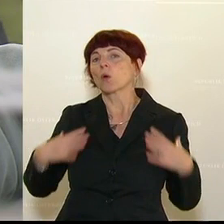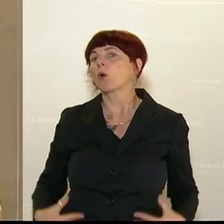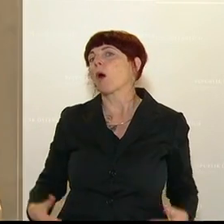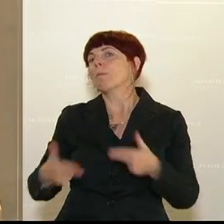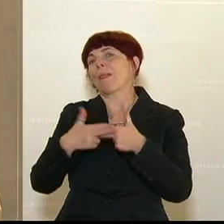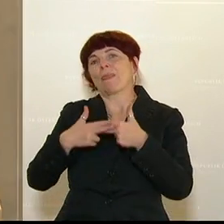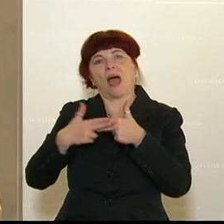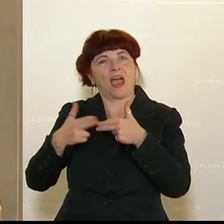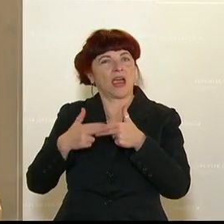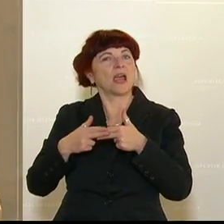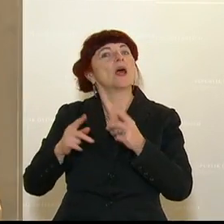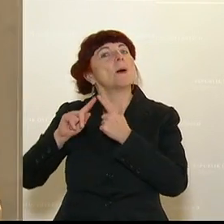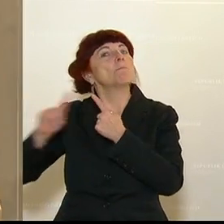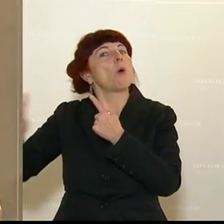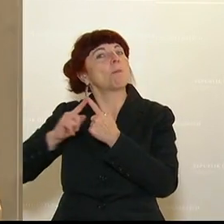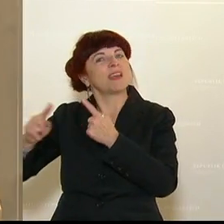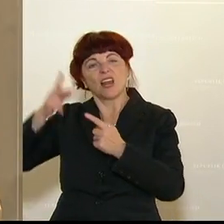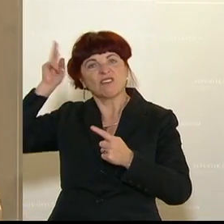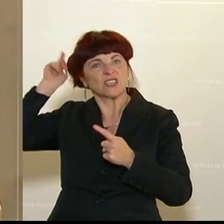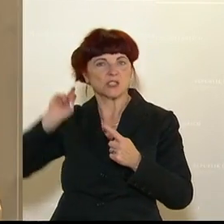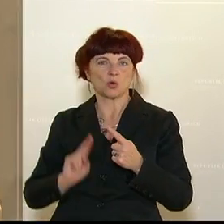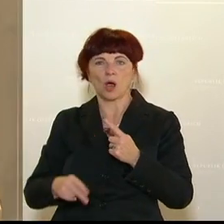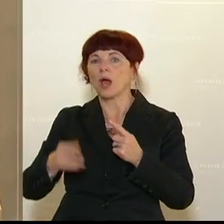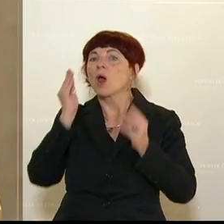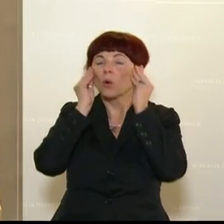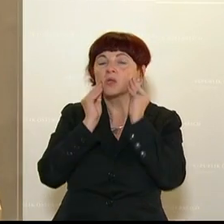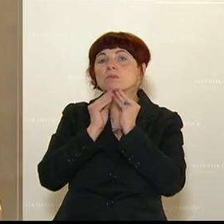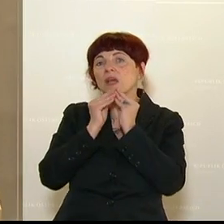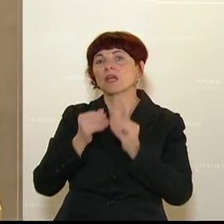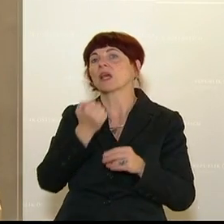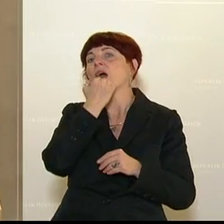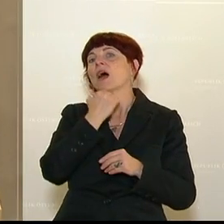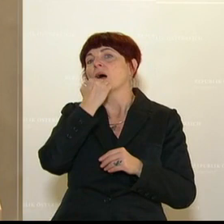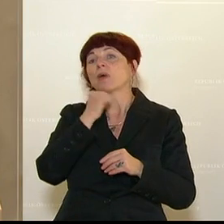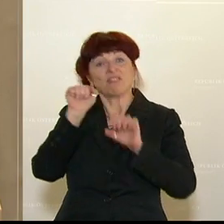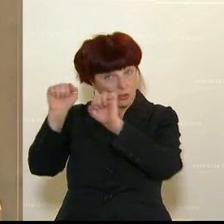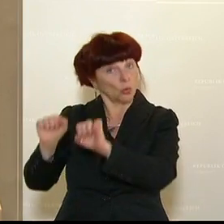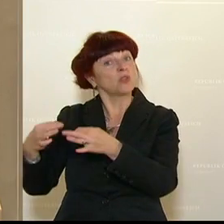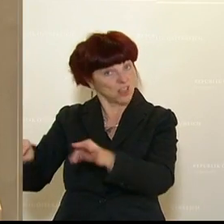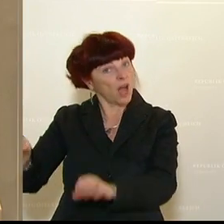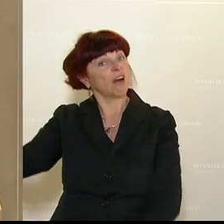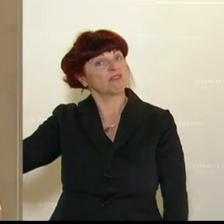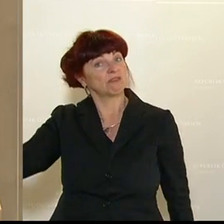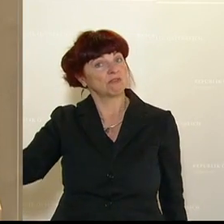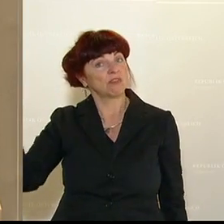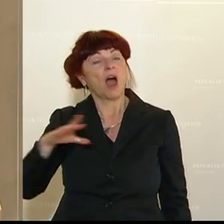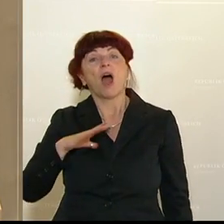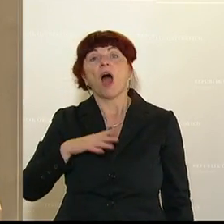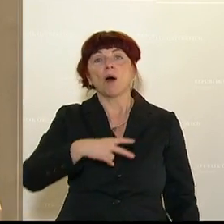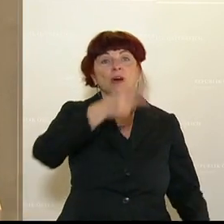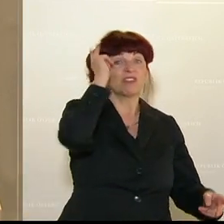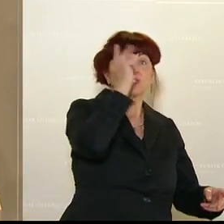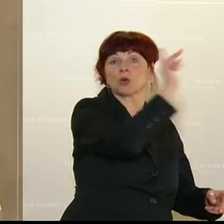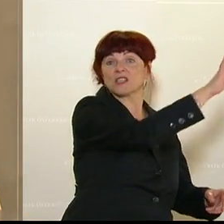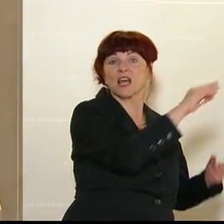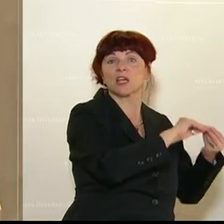Beispiel mobile Friseure oder mobile Kosmetiker, bei Privatkunden zu Hause sind grundsätzlich zulässig, oder Friseur muss zusperren bei den